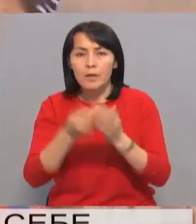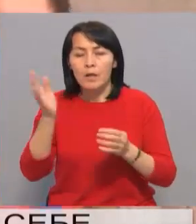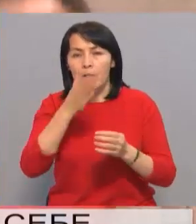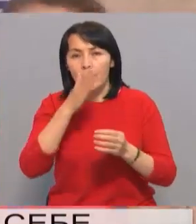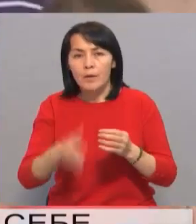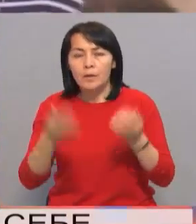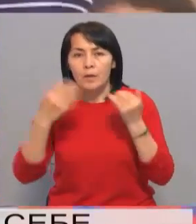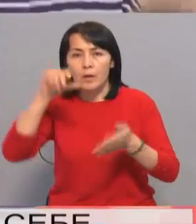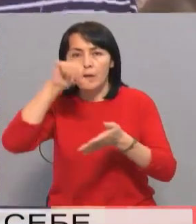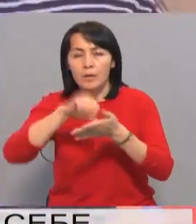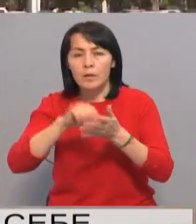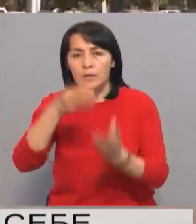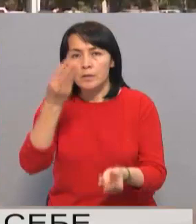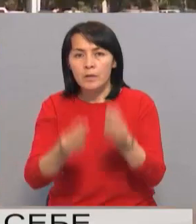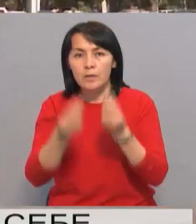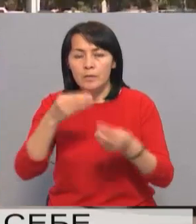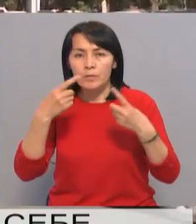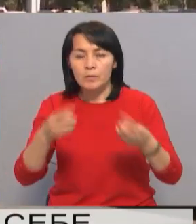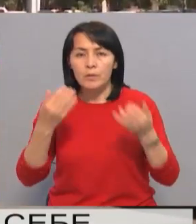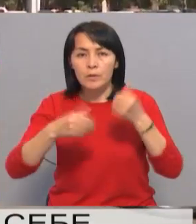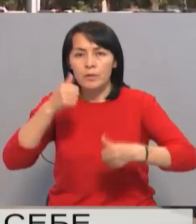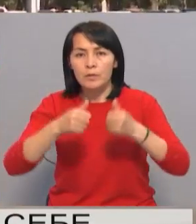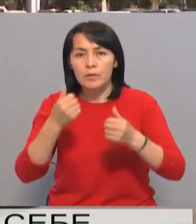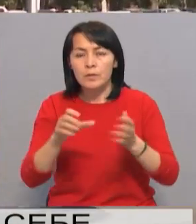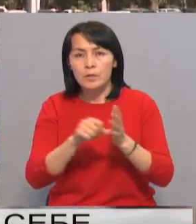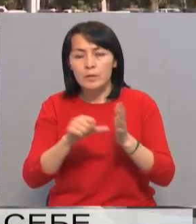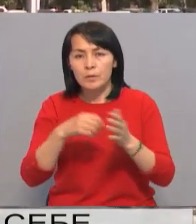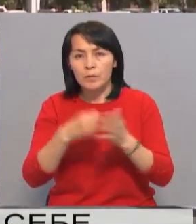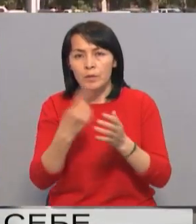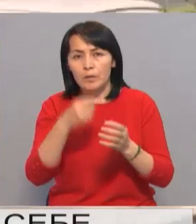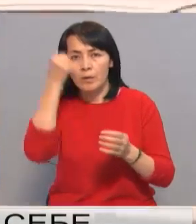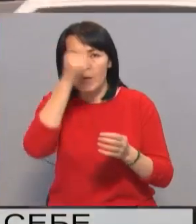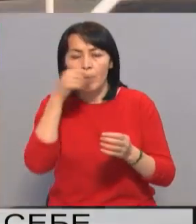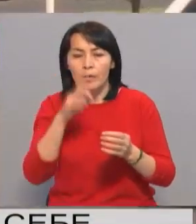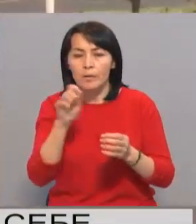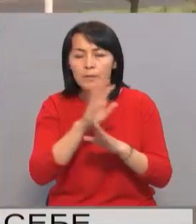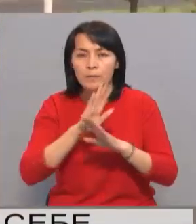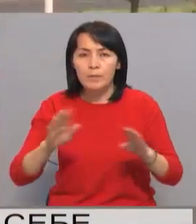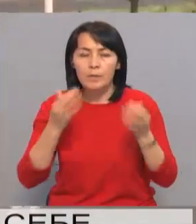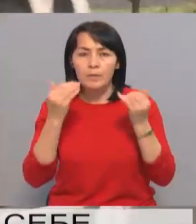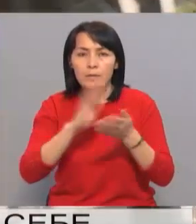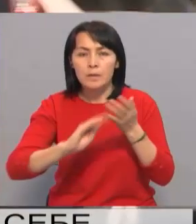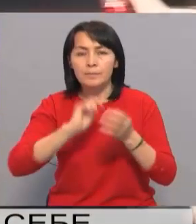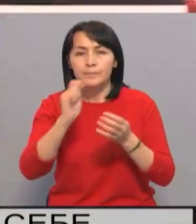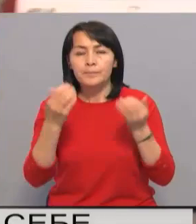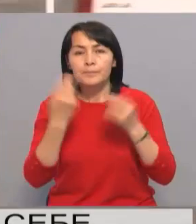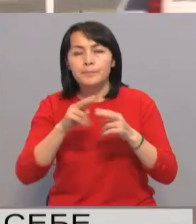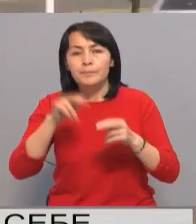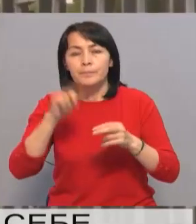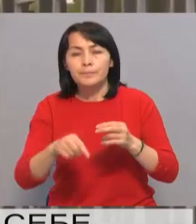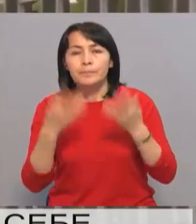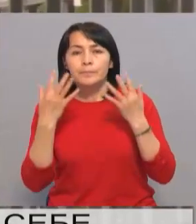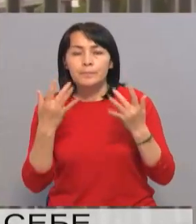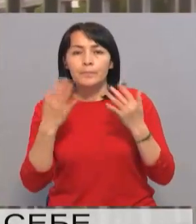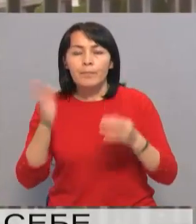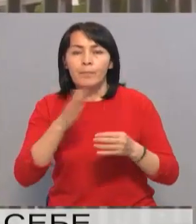ограниченных от участия в азартных играх и пари, сроком от 6 месяцев до 1 года без права отзыва заявления. При этом до сечения